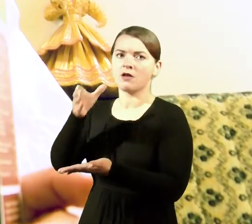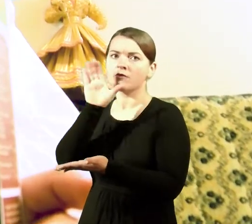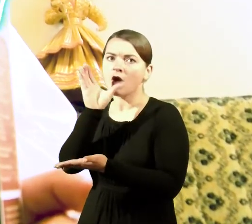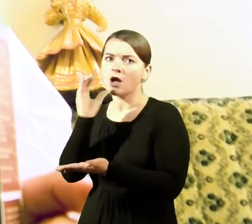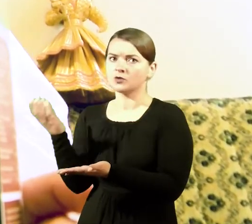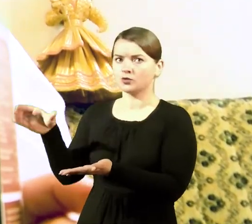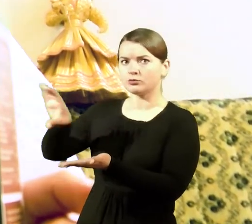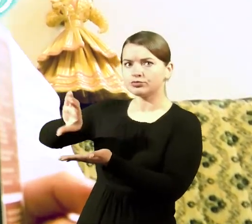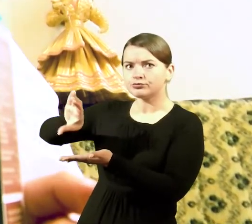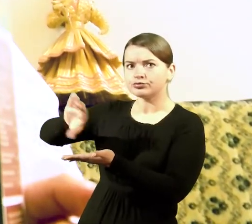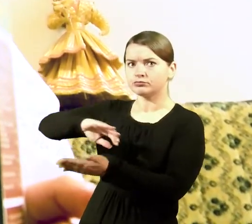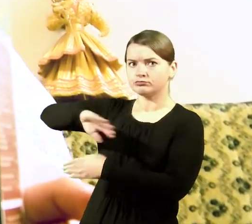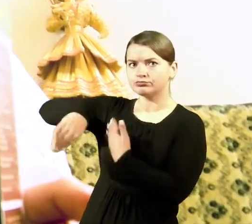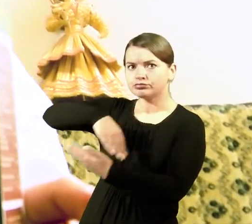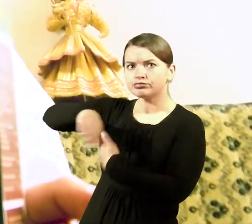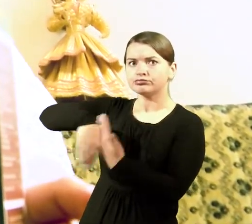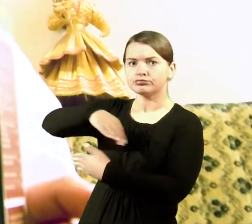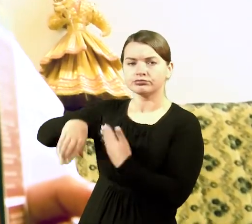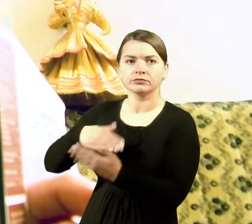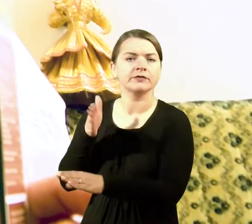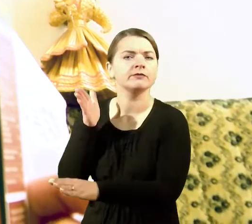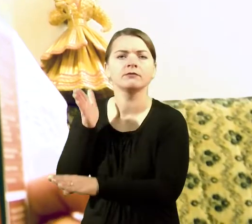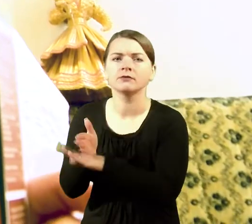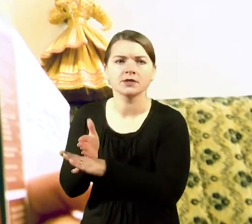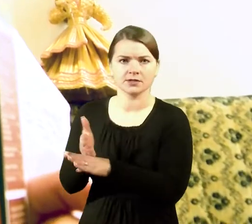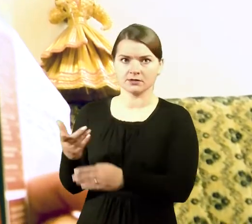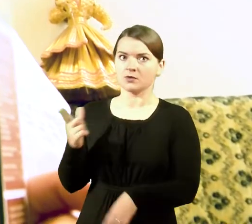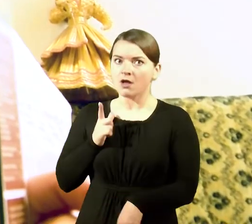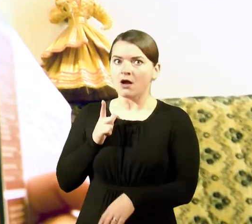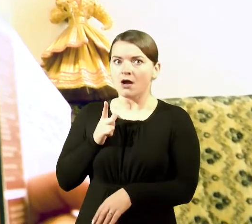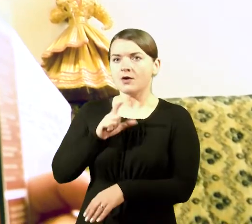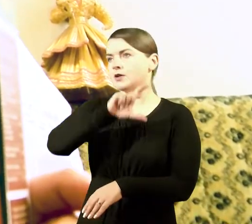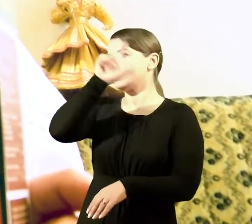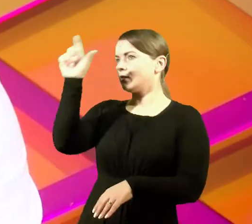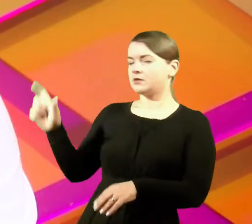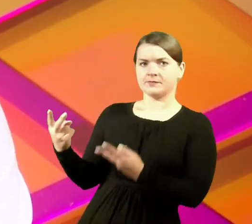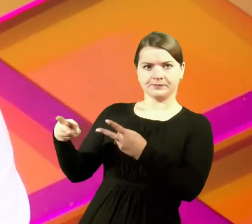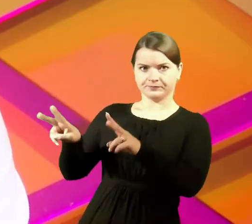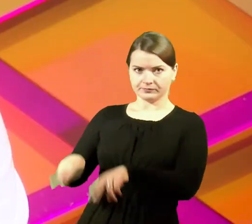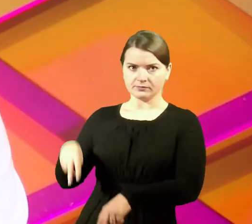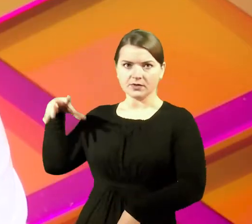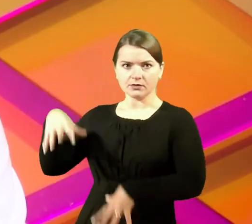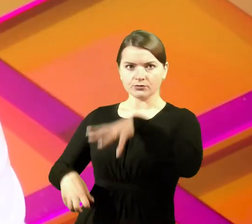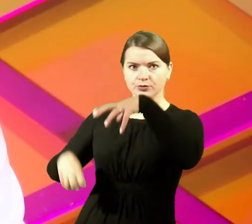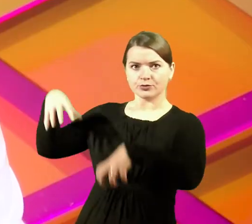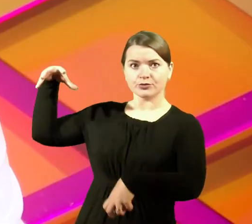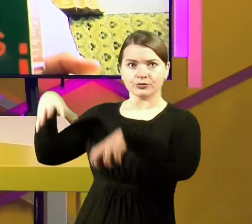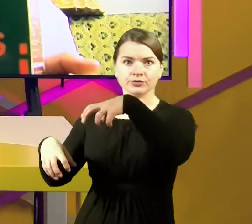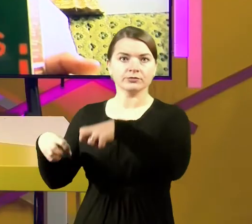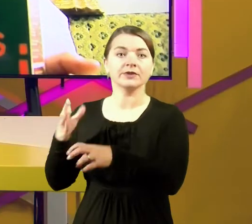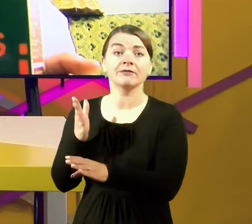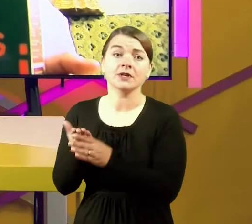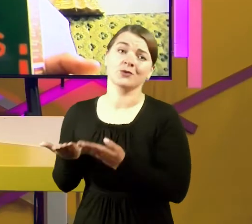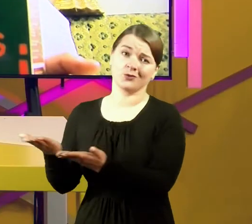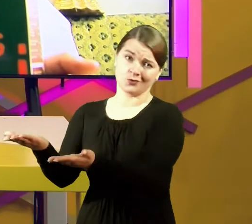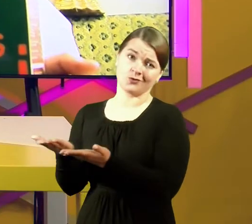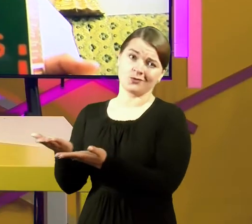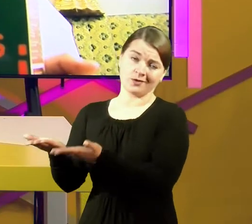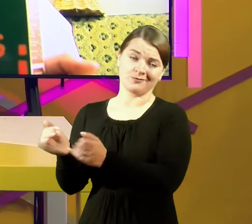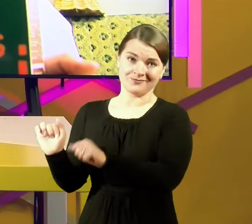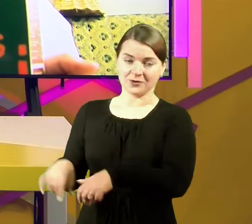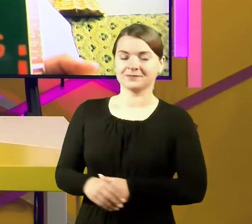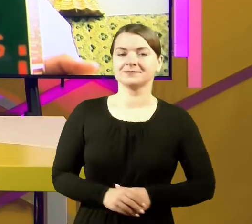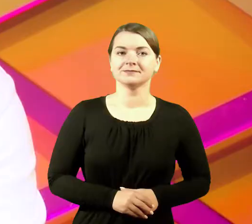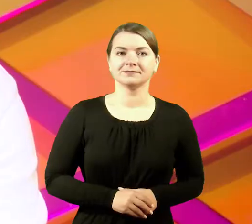pripili vandens, viskas, nebereikia taip ilgai laukti. Prisumaišai tešlą ir duonelė